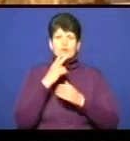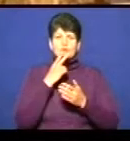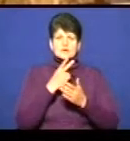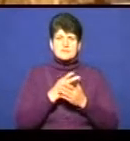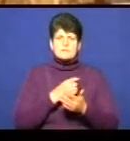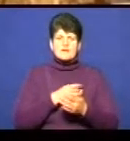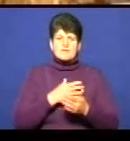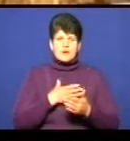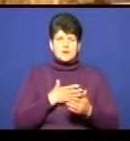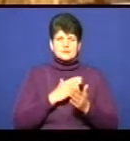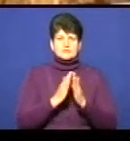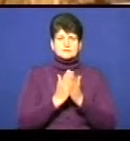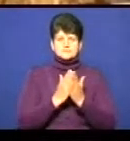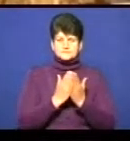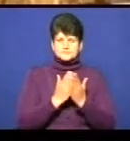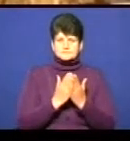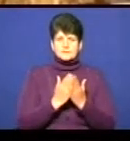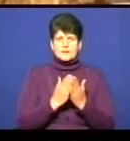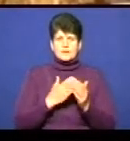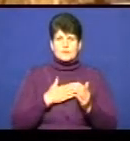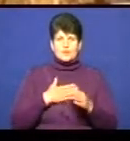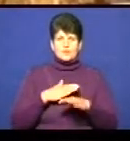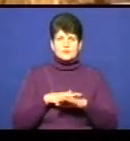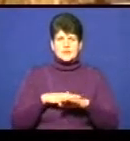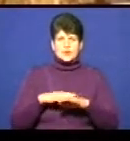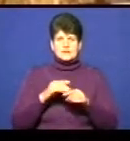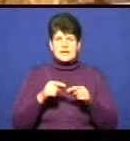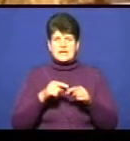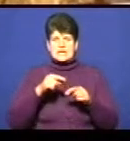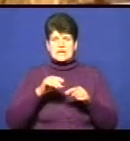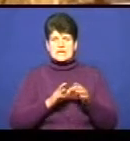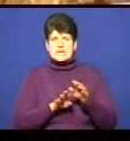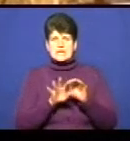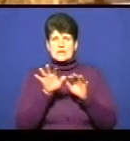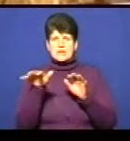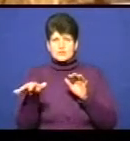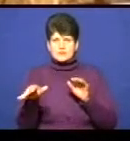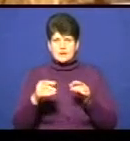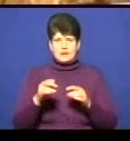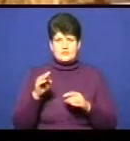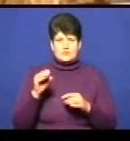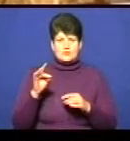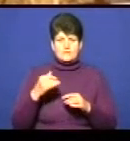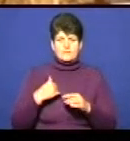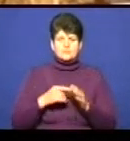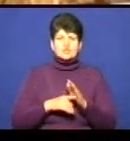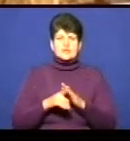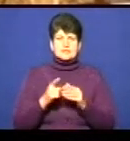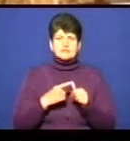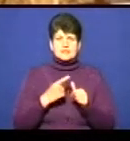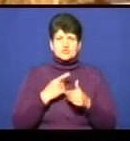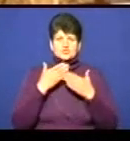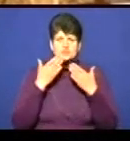приватну колекцію артбуків мого народу «Гілочка Тернова». Наш бібліофест взагалі стартує під назвою